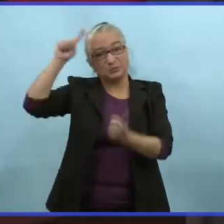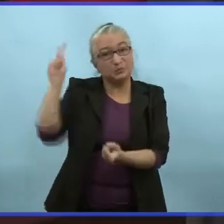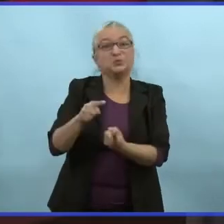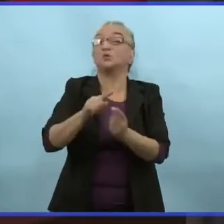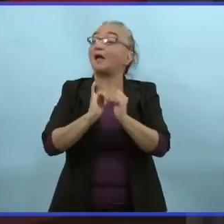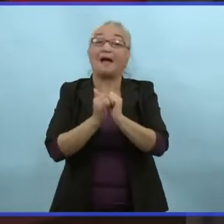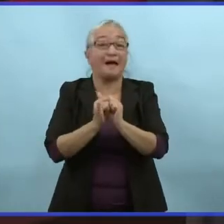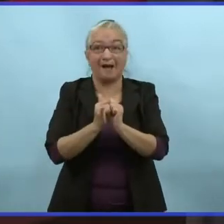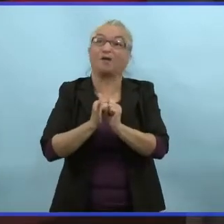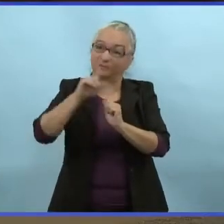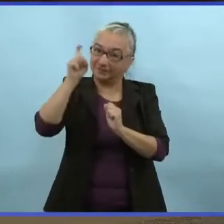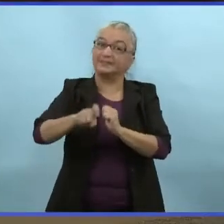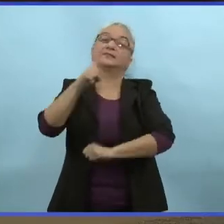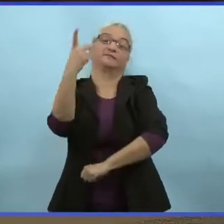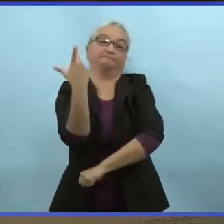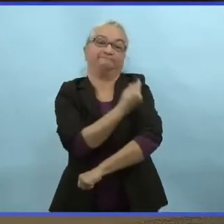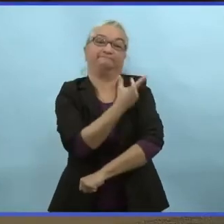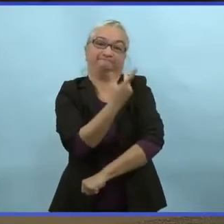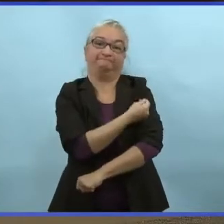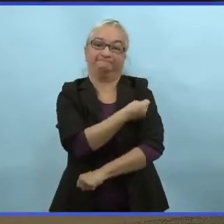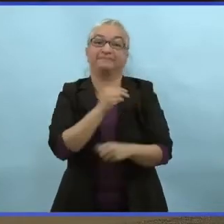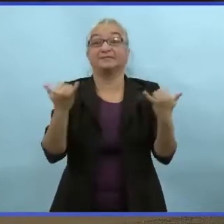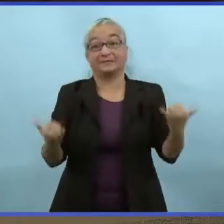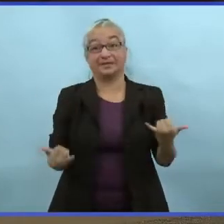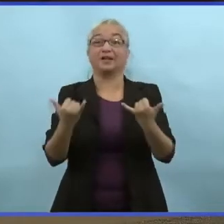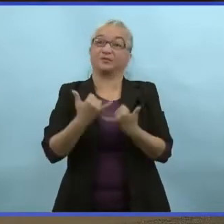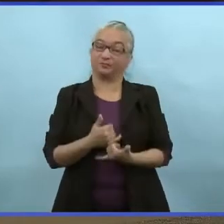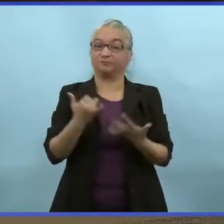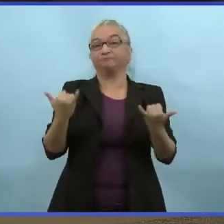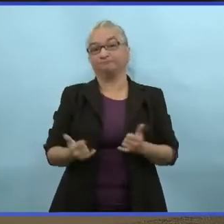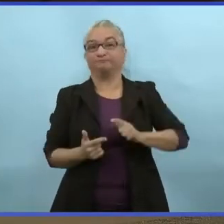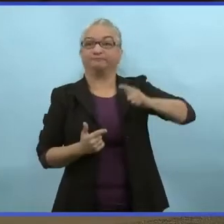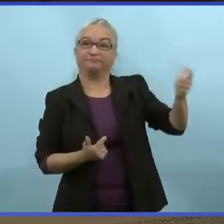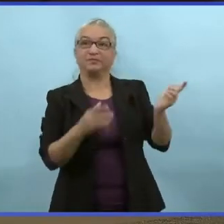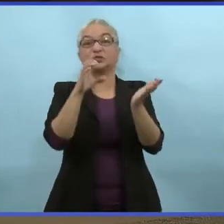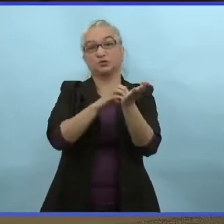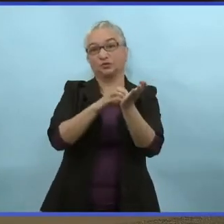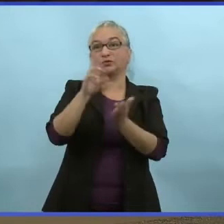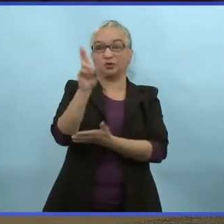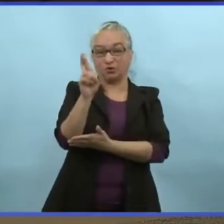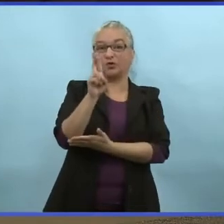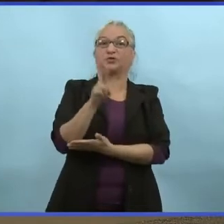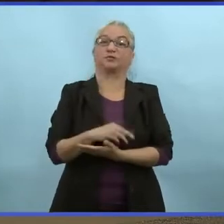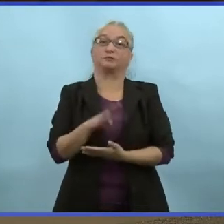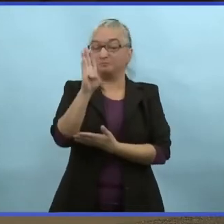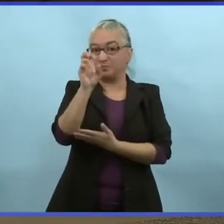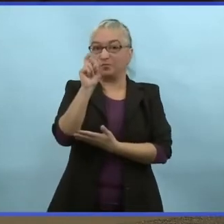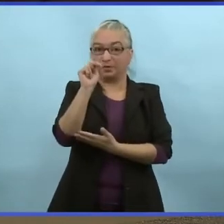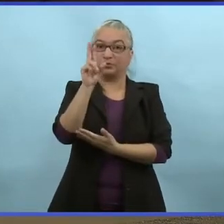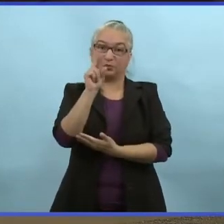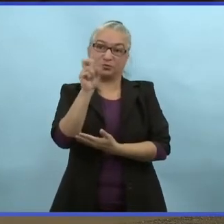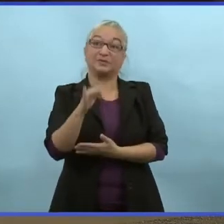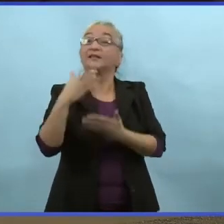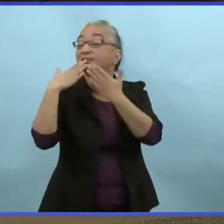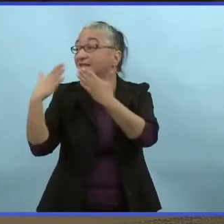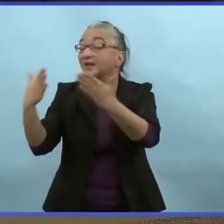jouer notre rôle et se faire vacciner. Je vais donner la parole au docteur Houssin. Merci Madame la Ministre. Merci